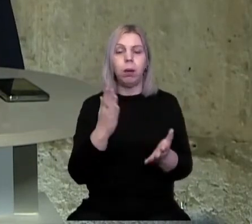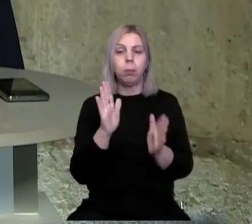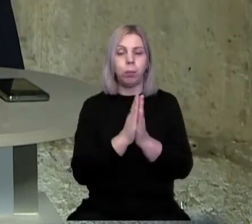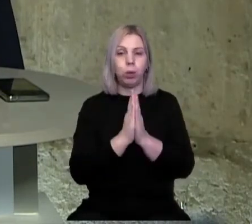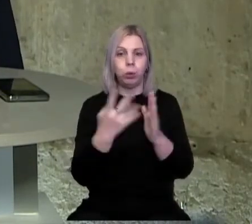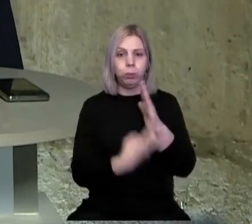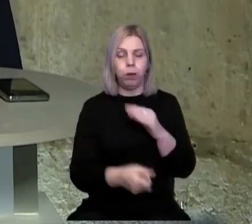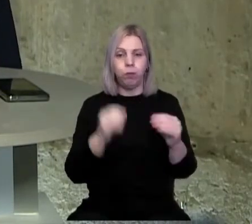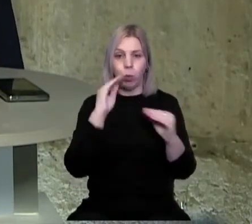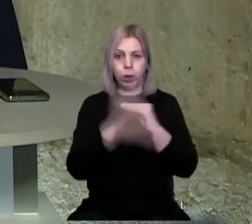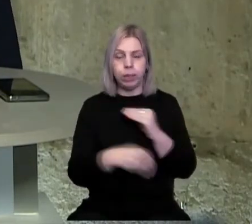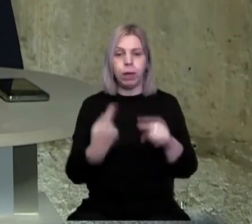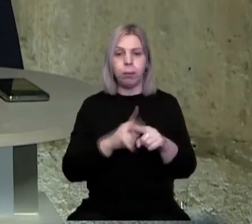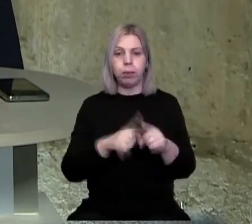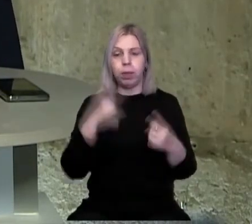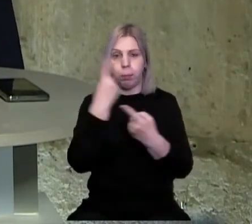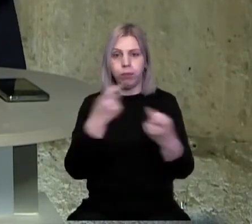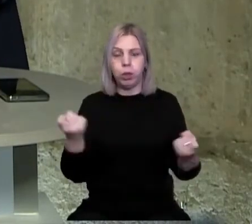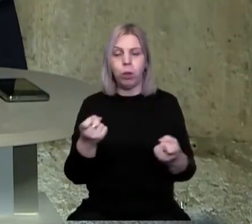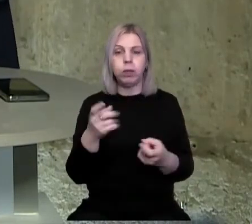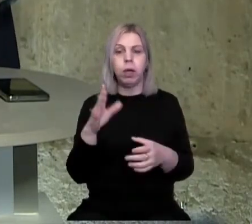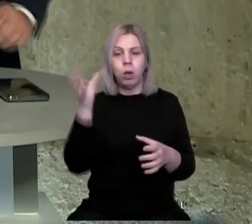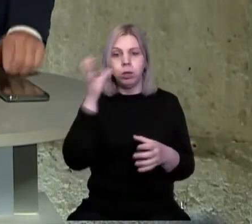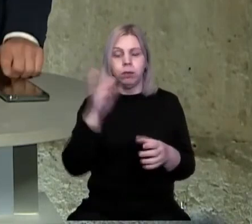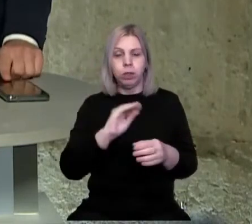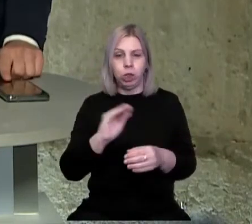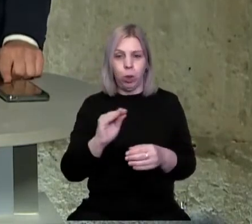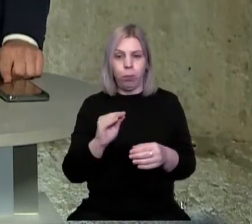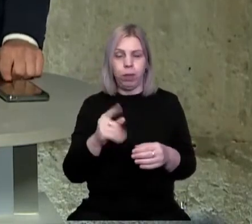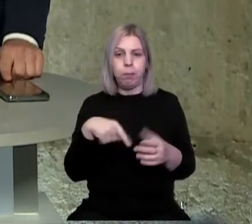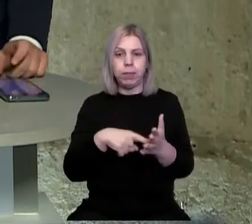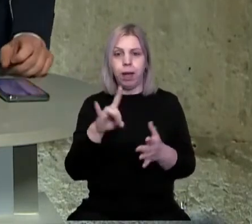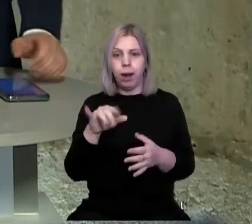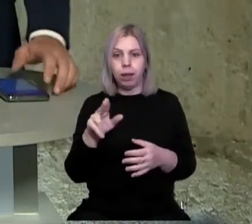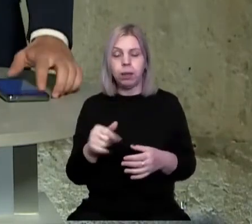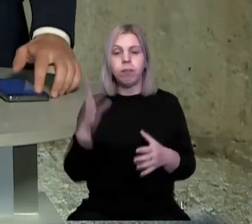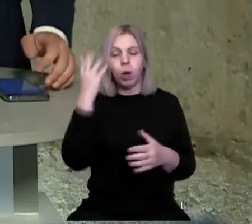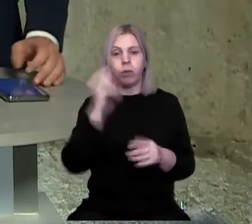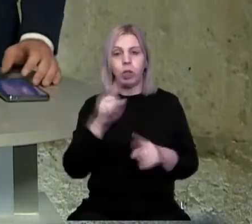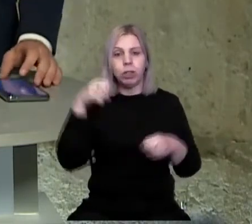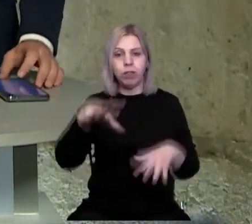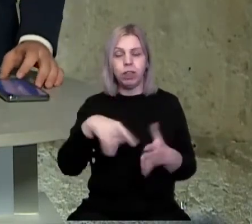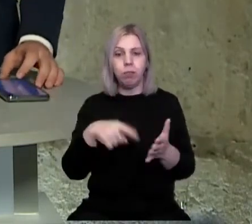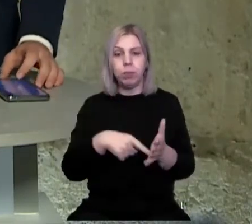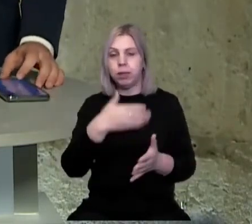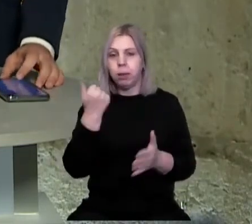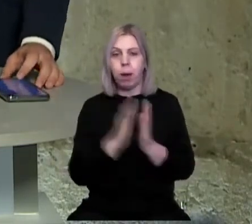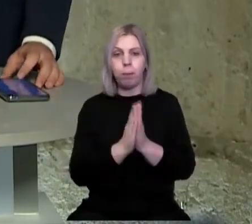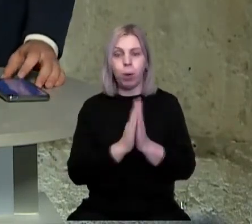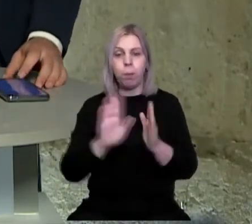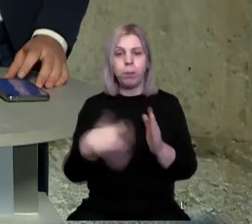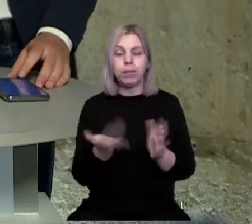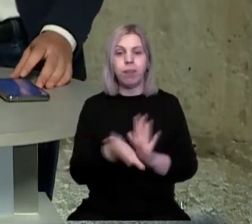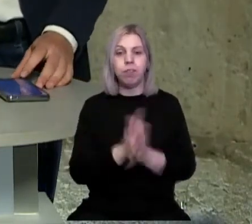перебуватимуть в укриттях. Про це повідомив Департамент освіти Житомирської міської ради. Враховуючи, що свікла в місті немає, просив